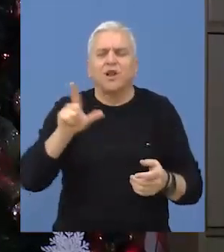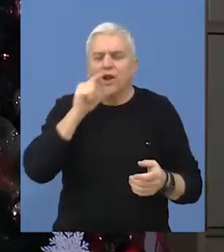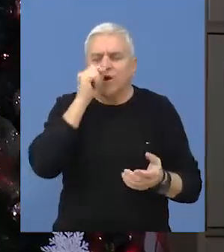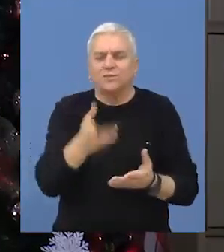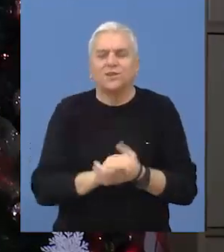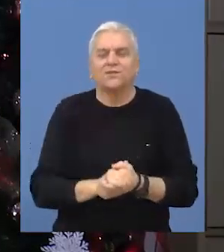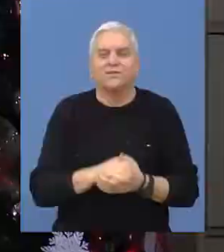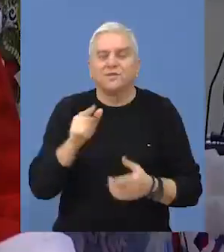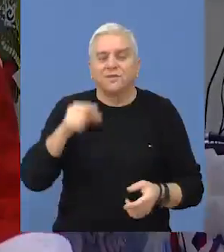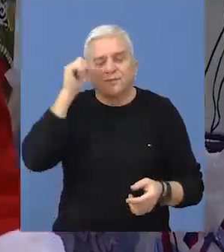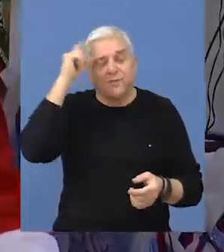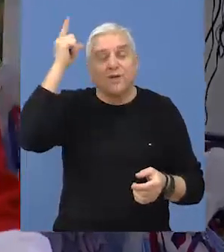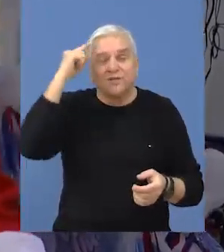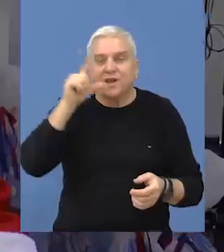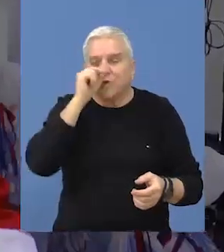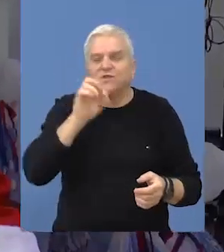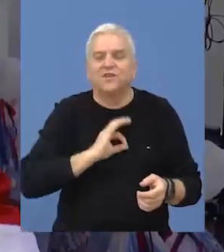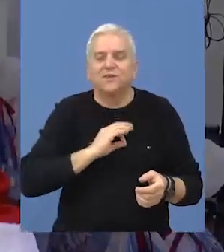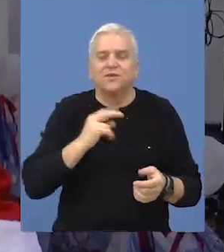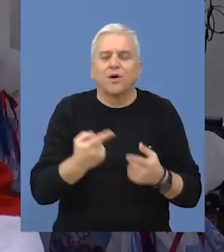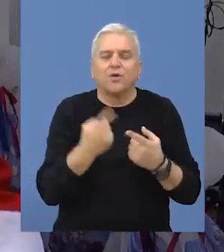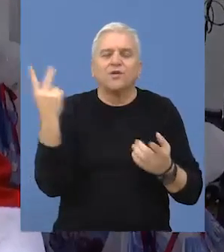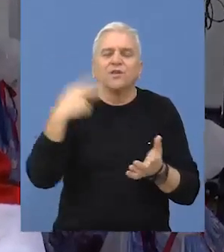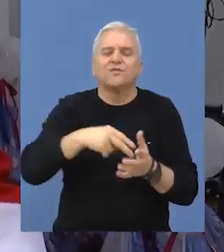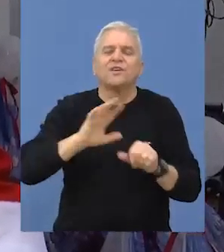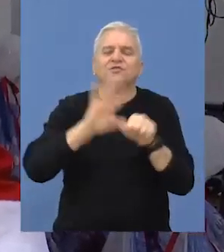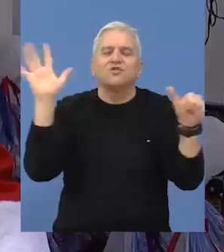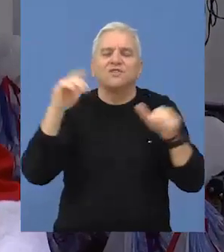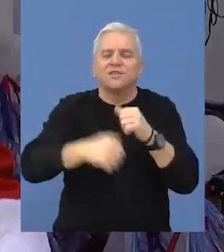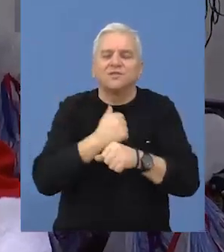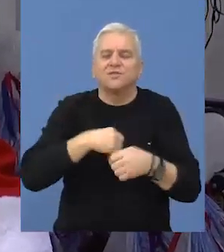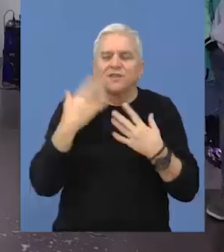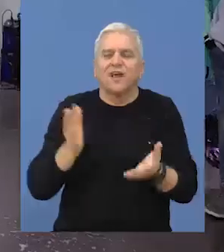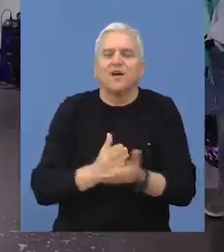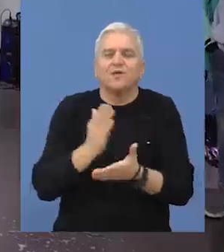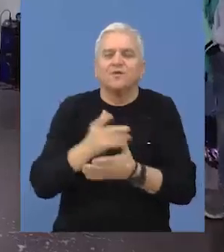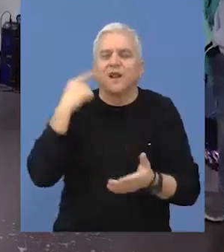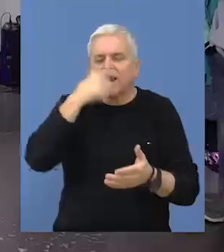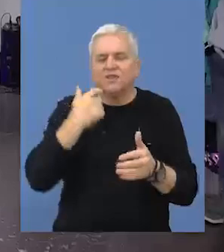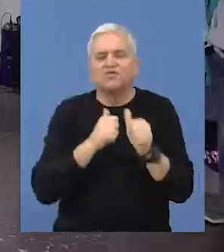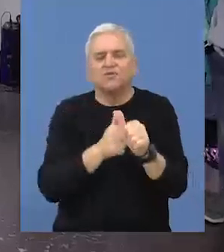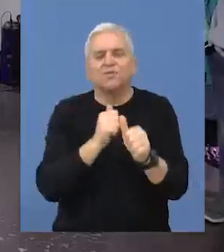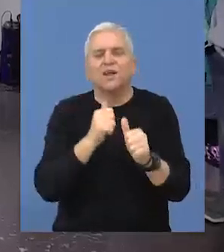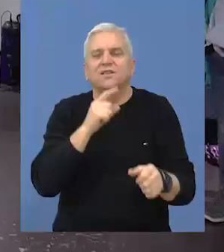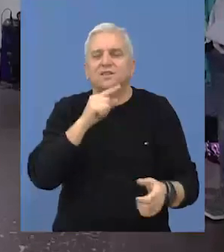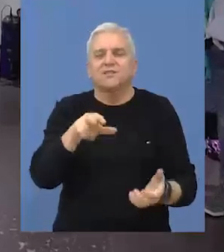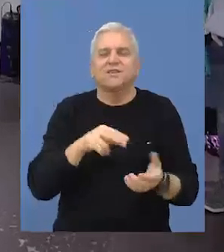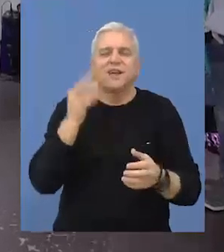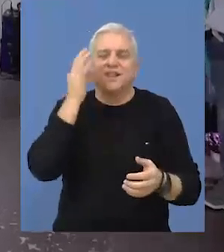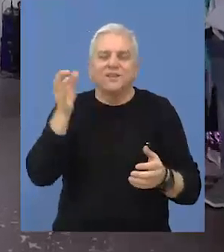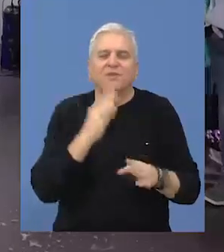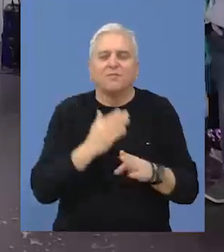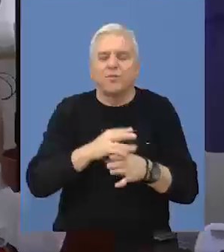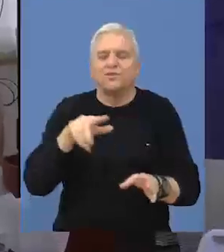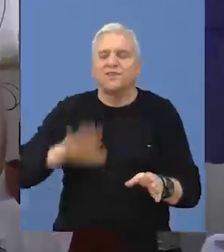lokalne zajednice. On je podsjetio da opština Beče od 2016. godine pruža usluge ličnih pratilaca i